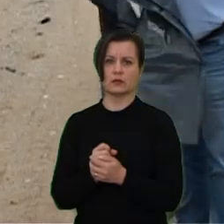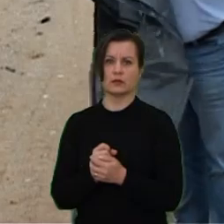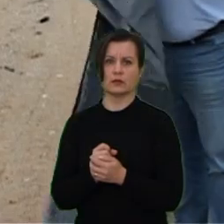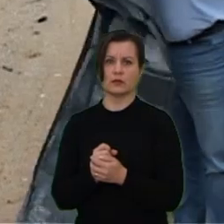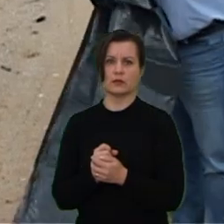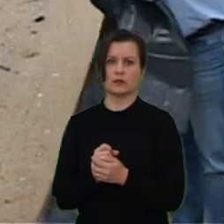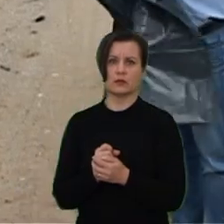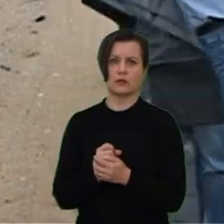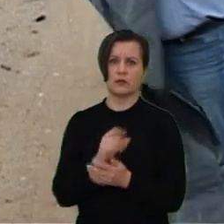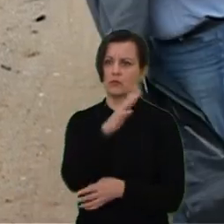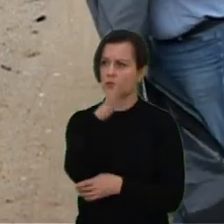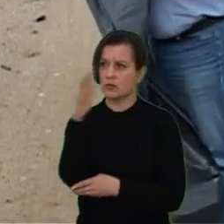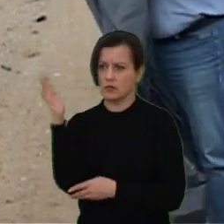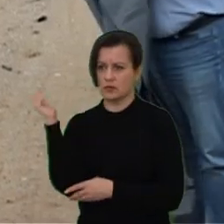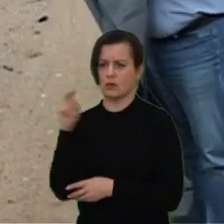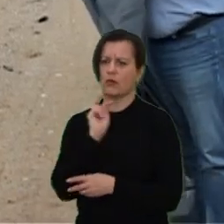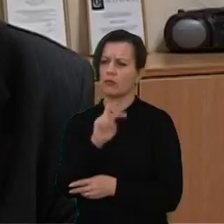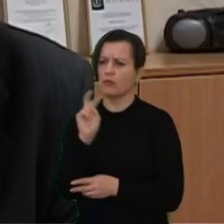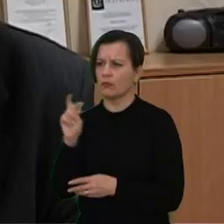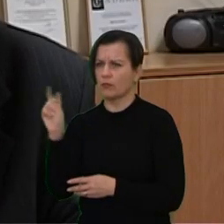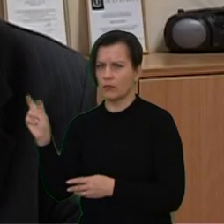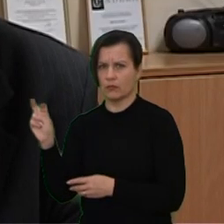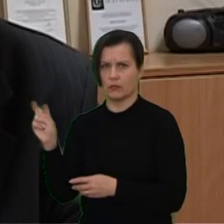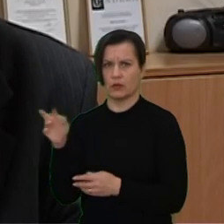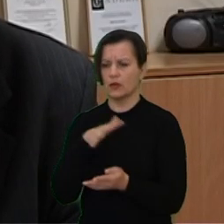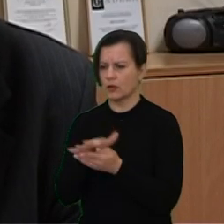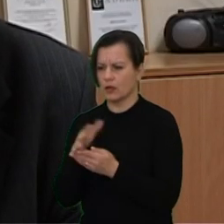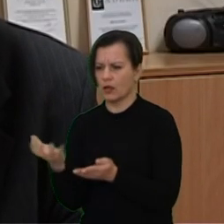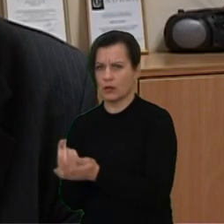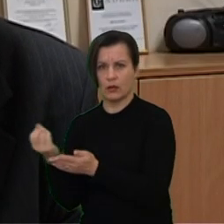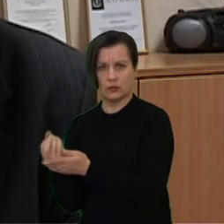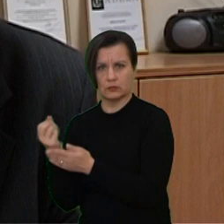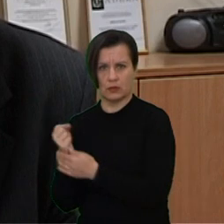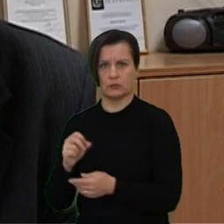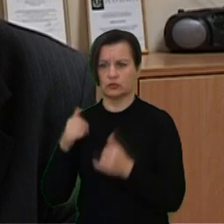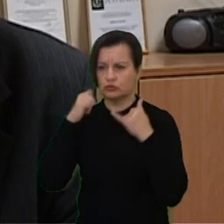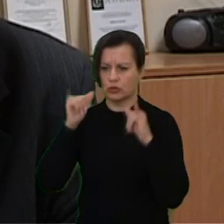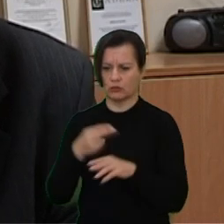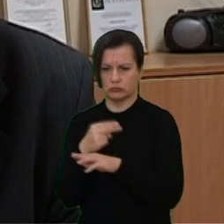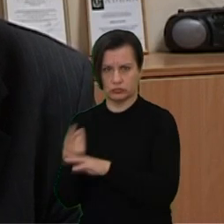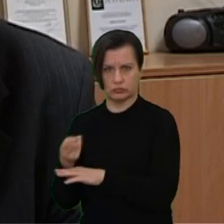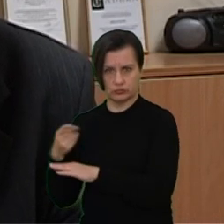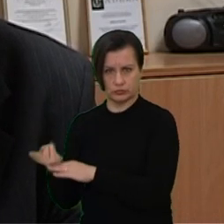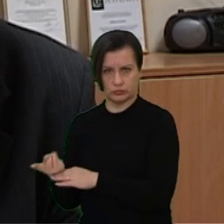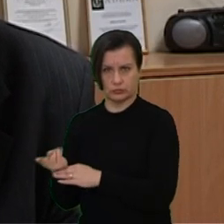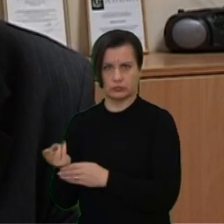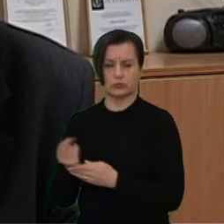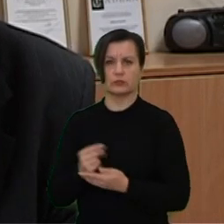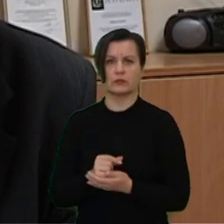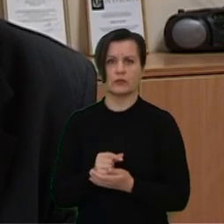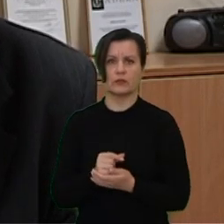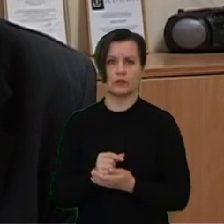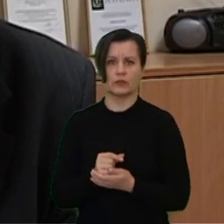eiti, iškoti tą miškę, krytusių gaišinų šerną ir